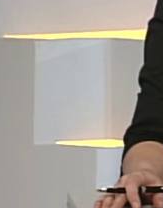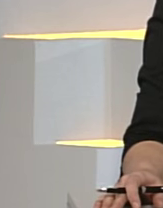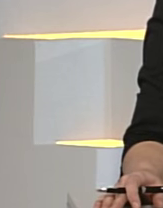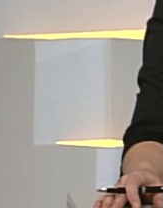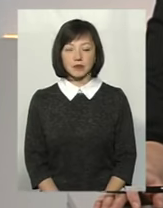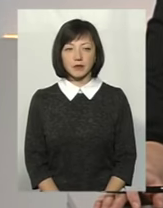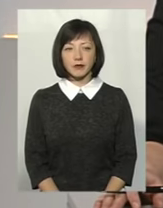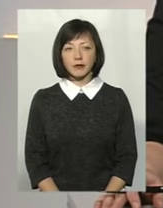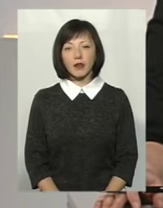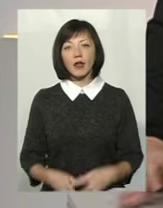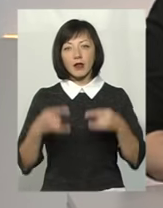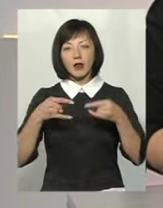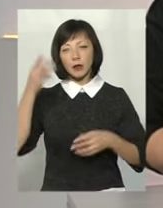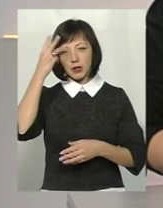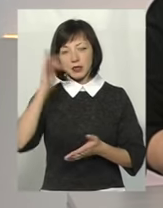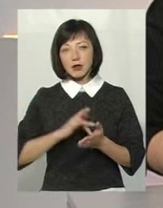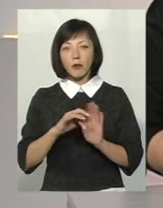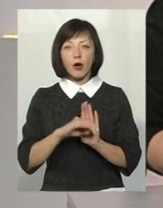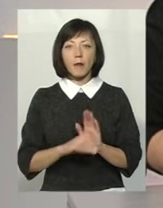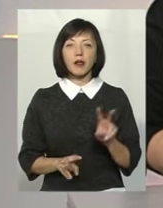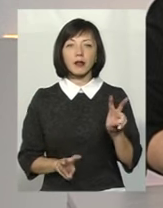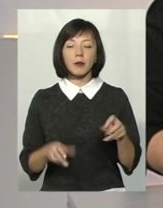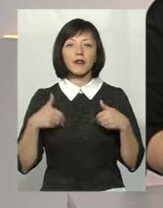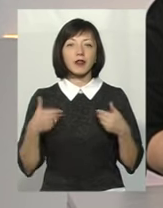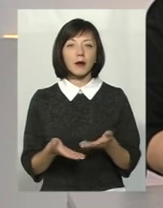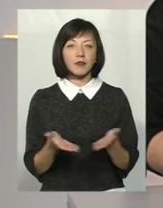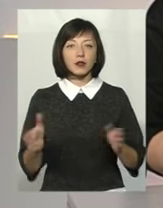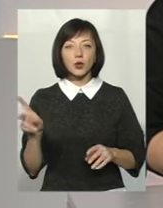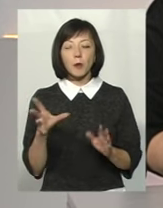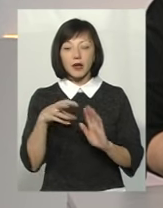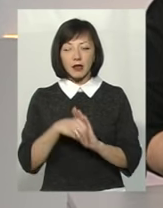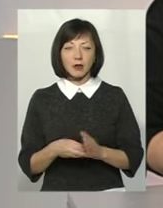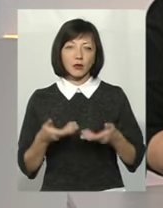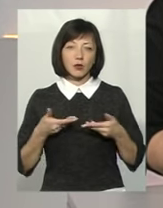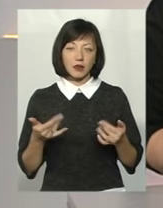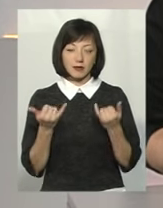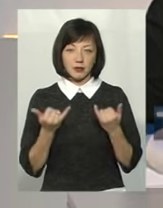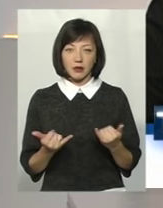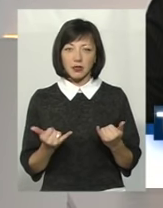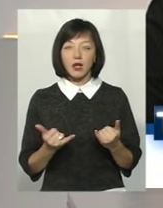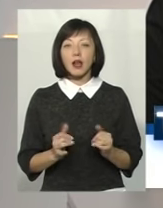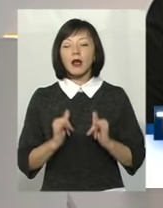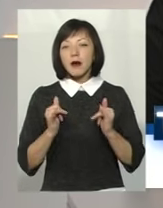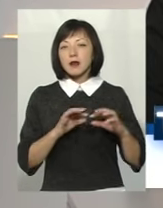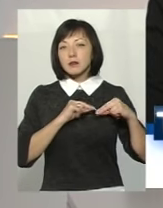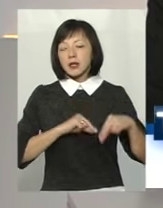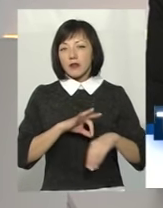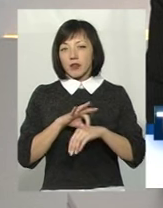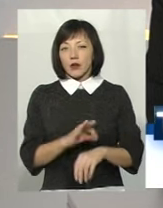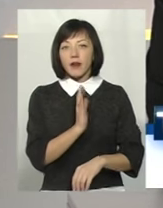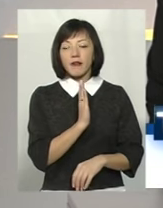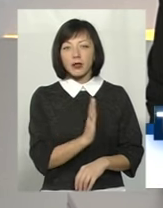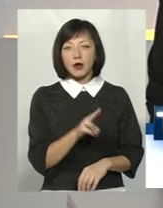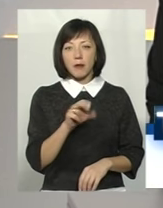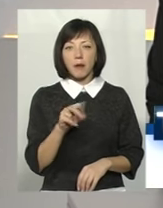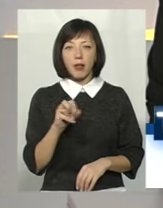На телеканалі Поділля Центр програма «Тема». Вітаємо усіх, хто приєднався до нас о цій порі. У студії для вас працює ведуча Вікторія